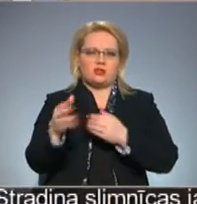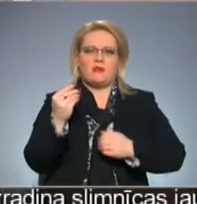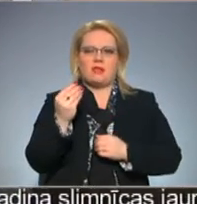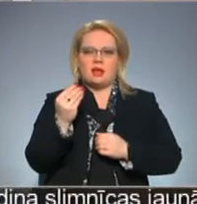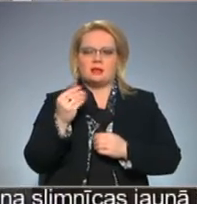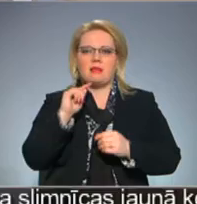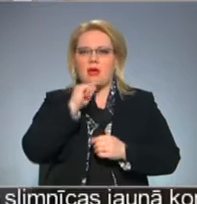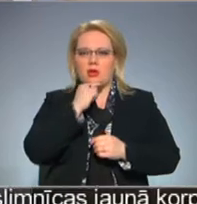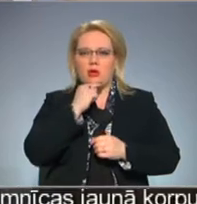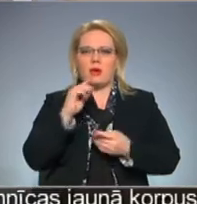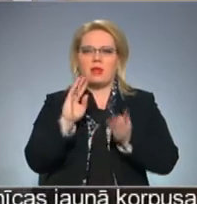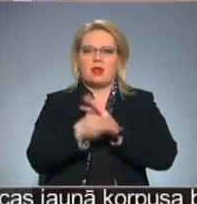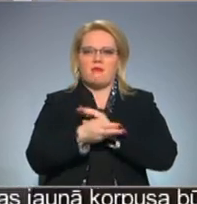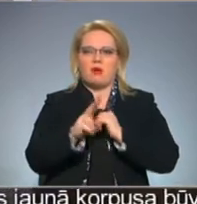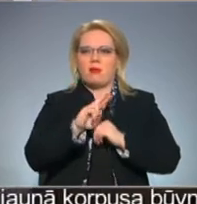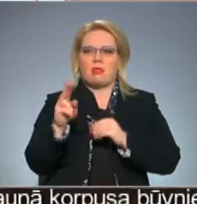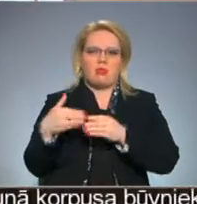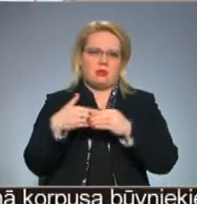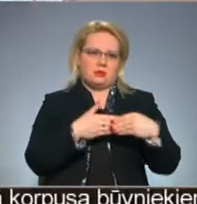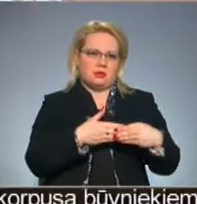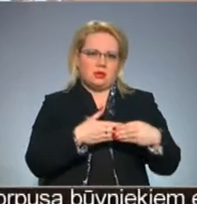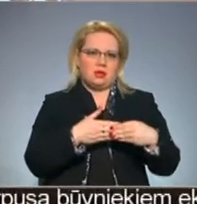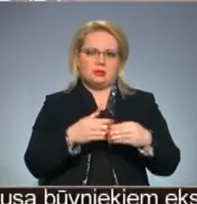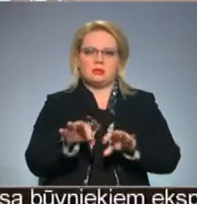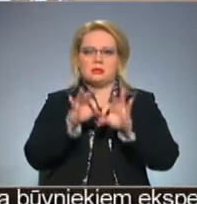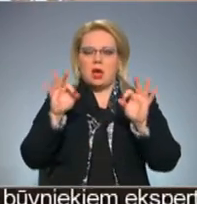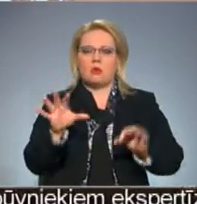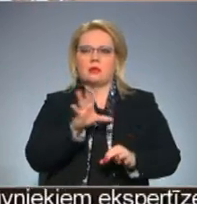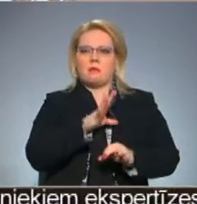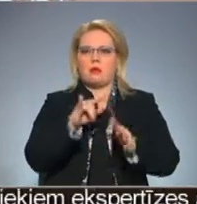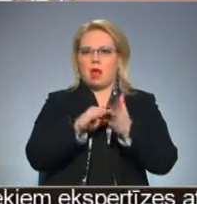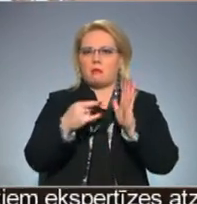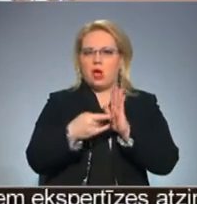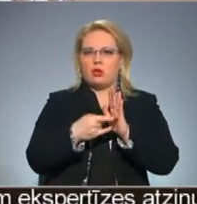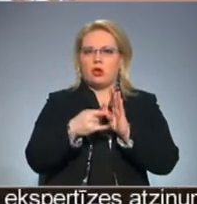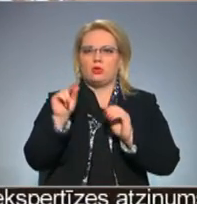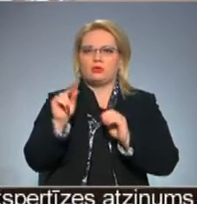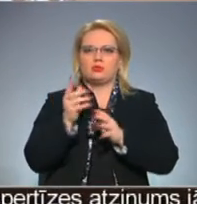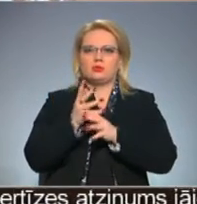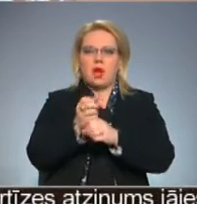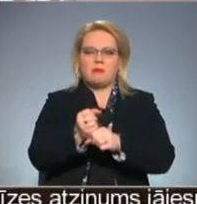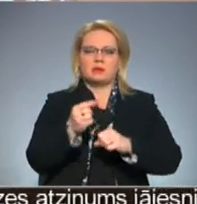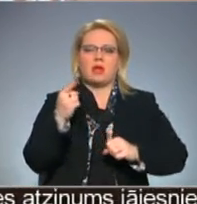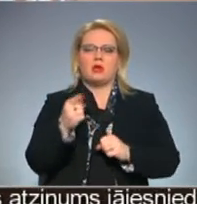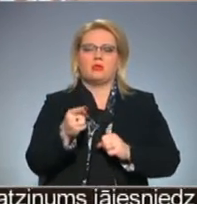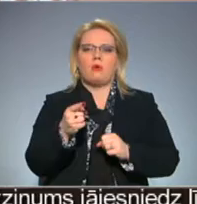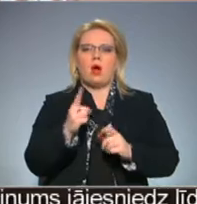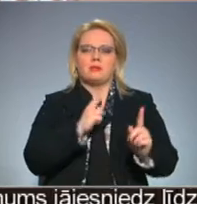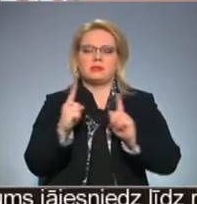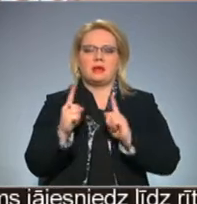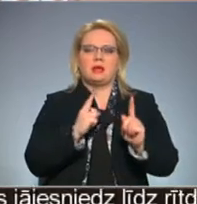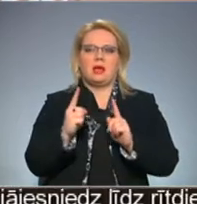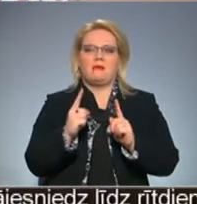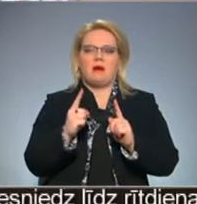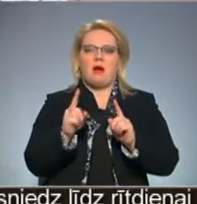Finansiāla ekonomija gan reforma nenesīšot. Sākotnē bijām plānojuši mazliet samazināt šo administratīvā